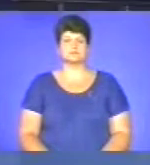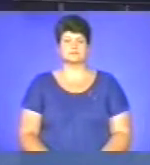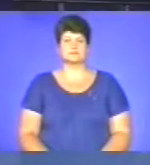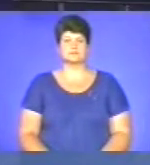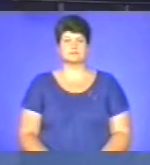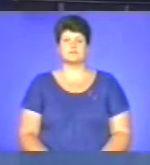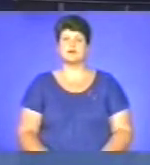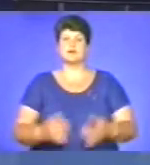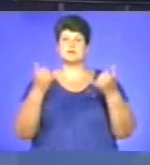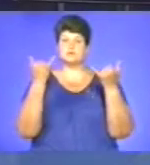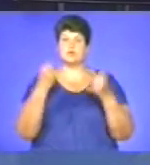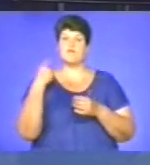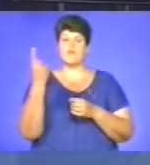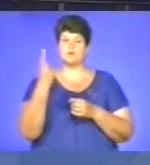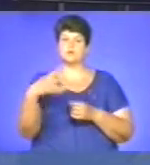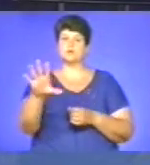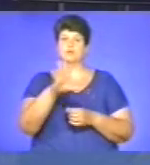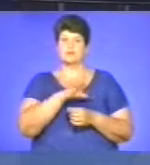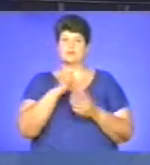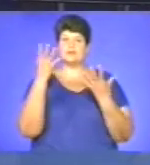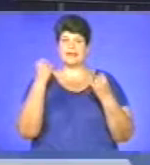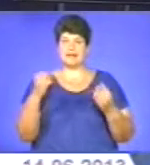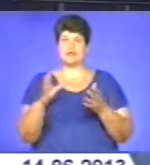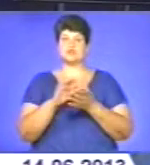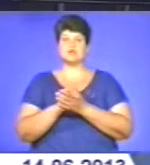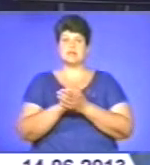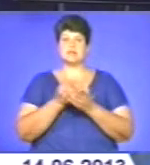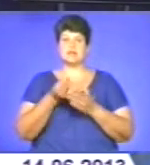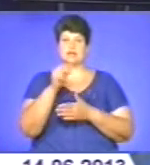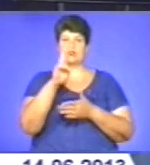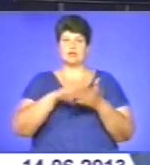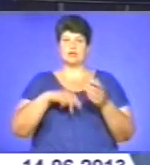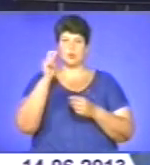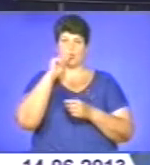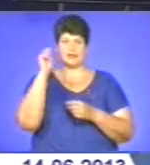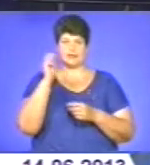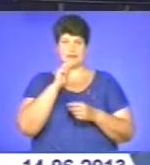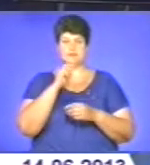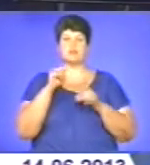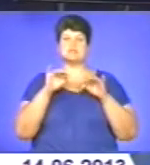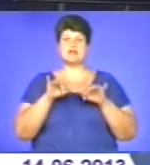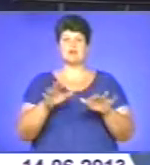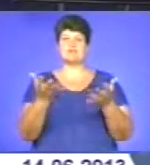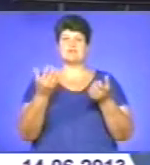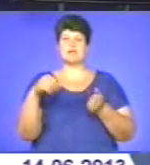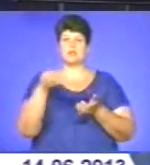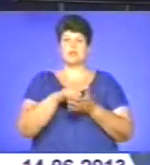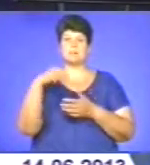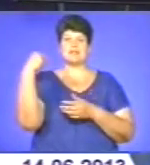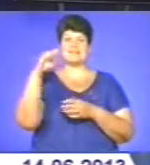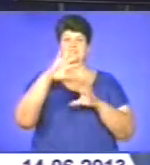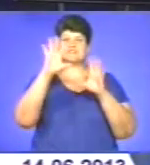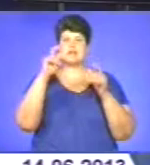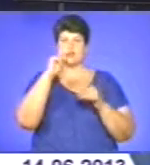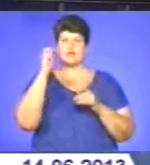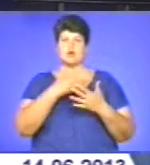Сьогодні в області відбувся День Асоціації Платників Податків України. У заходах взяли участь президент Всеукраїнської